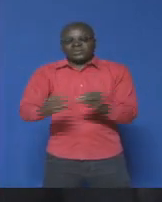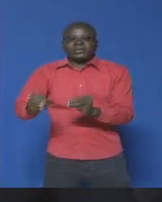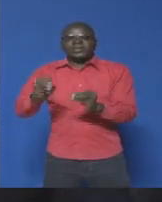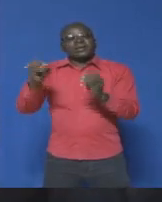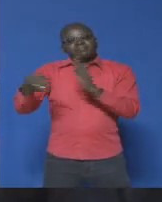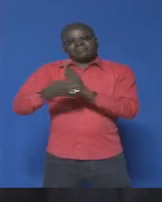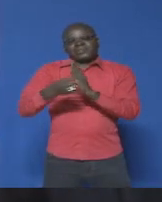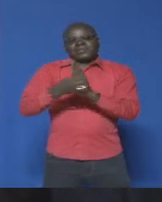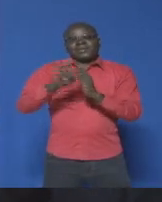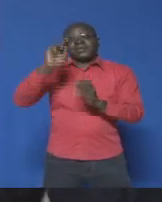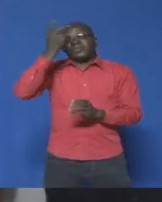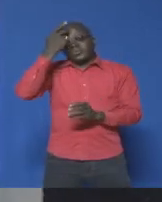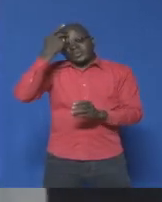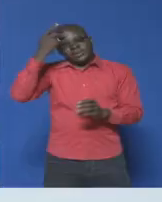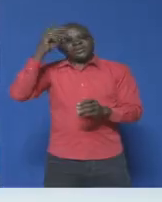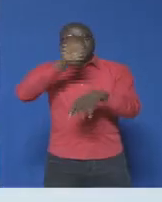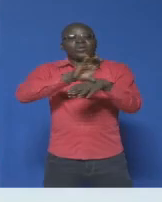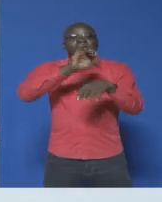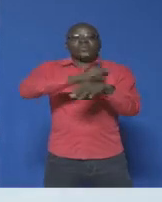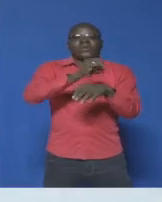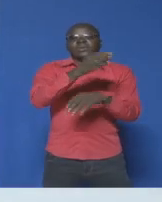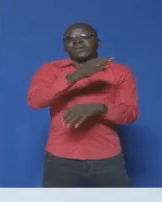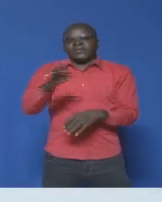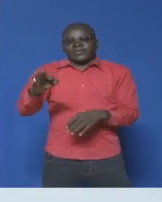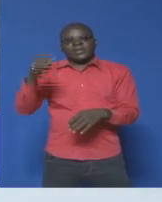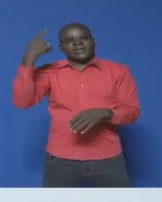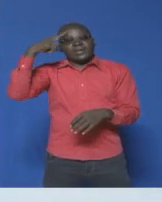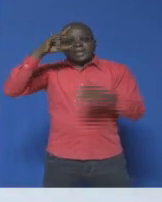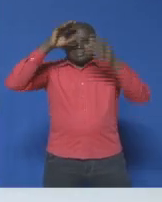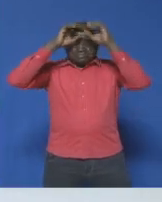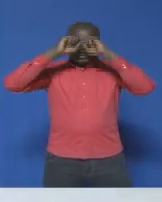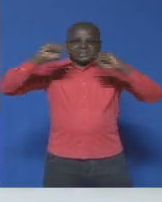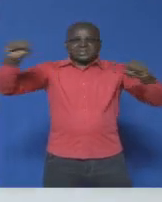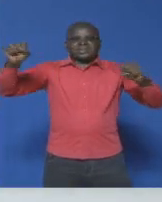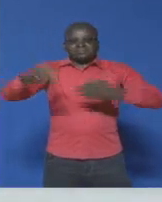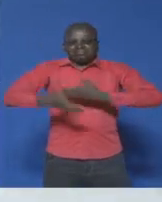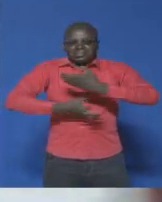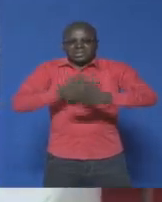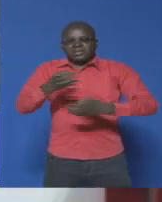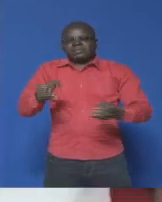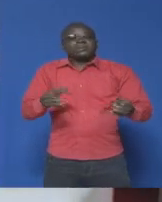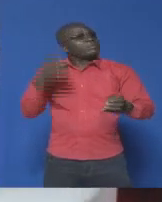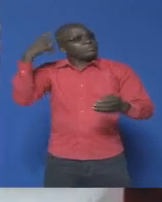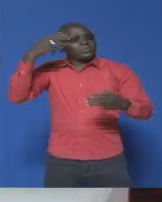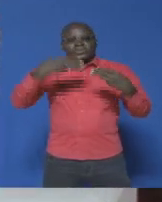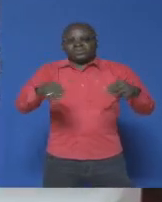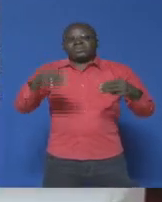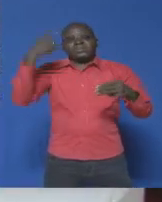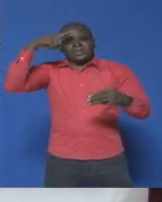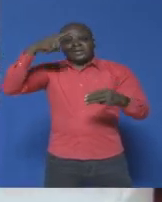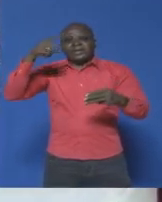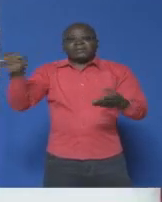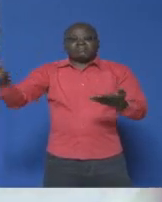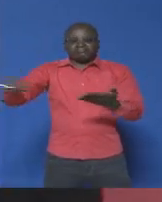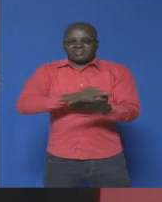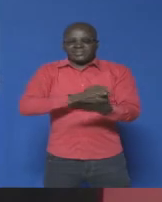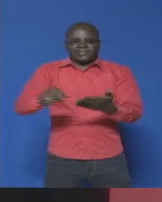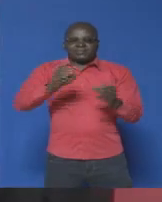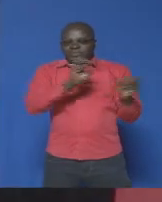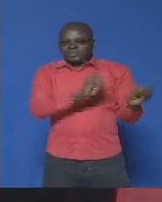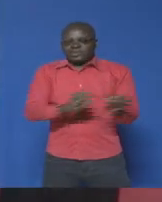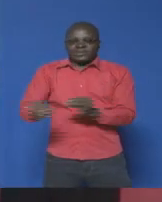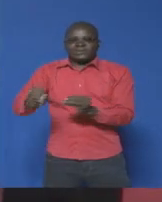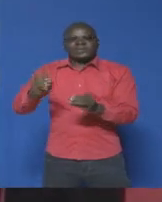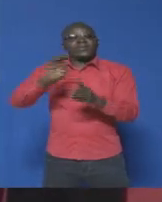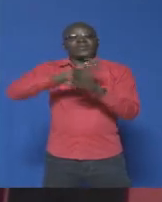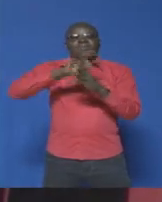ivoiraux-burkinabés. Séance tenante, les présidents des deux chambres de commerce ont signé une convention pour l'organisation du Grand Forum